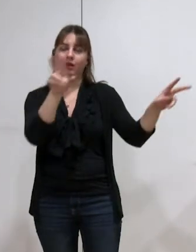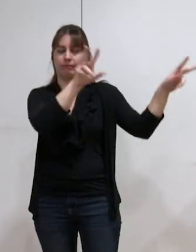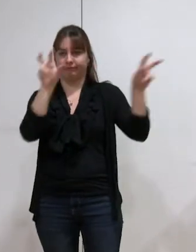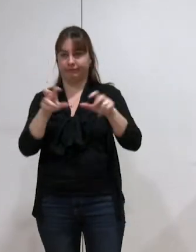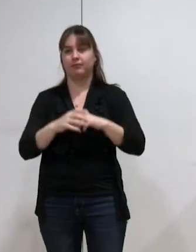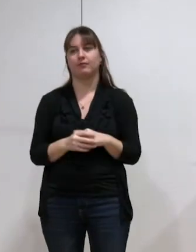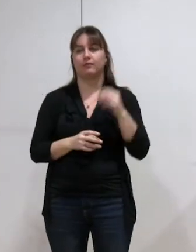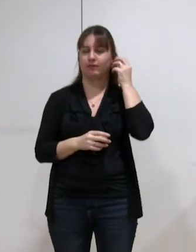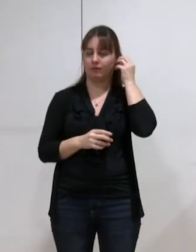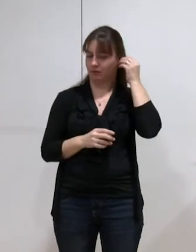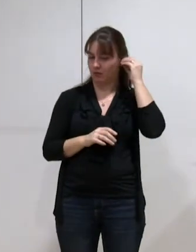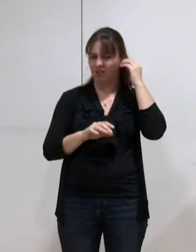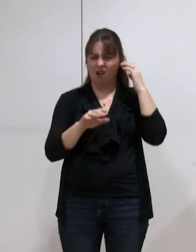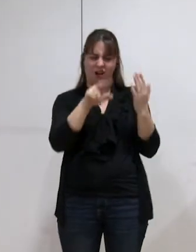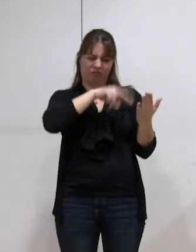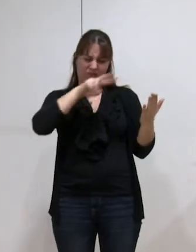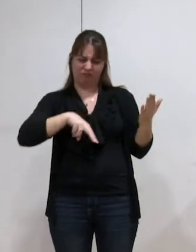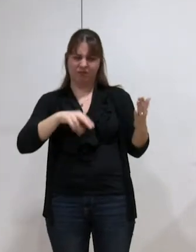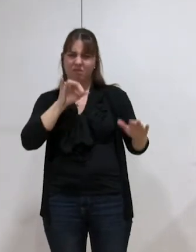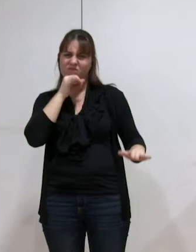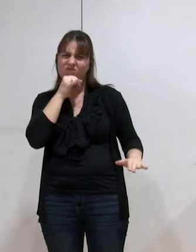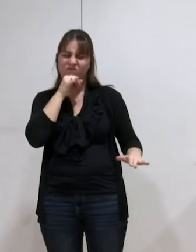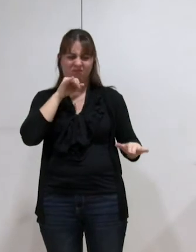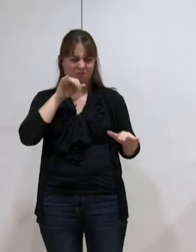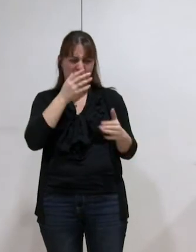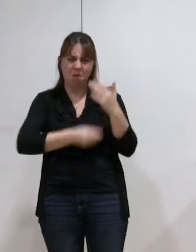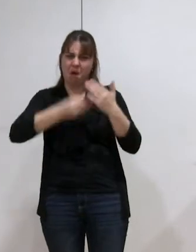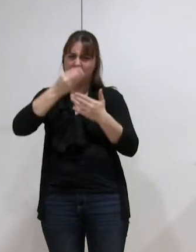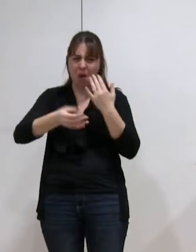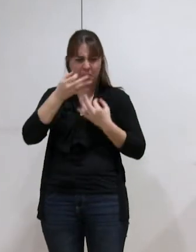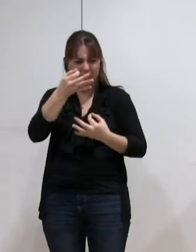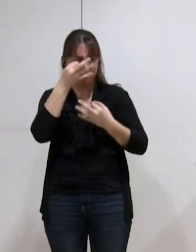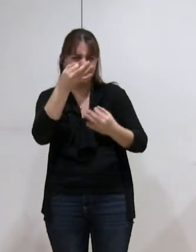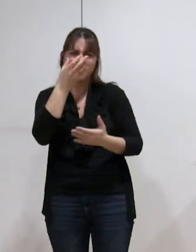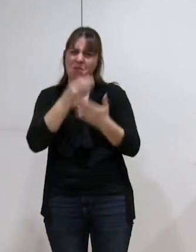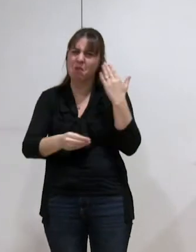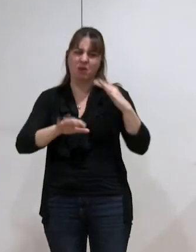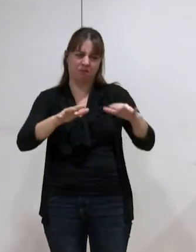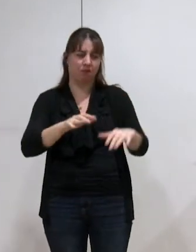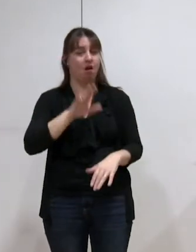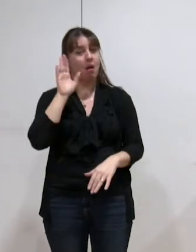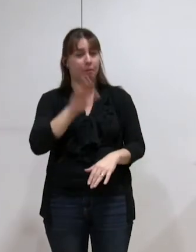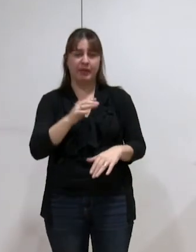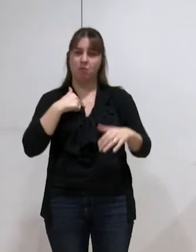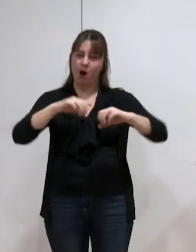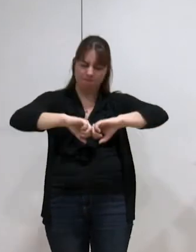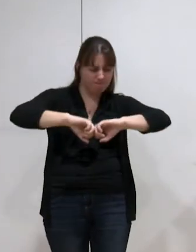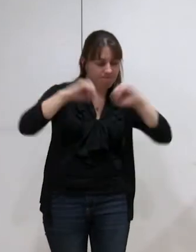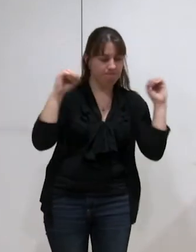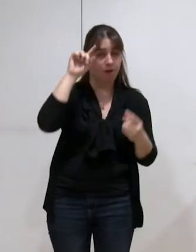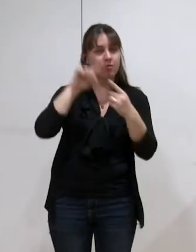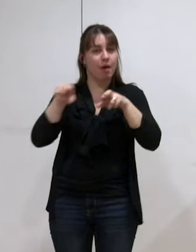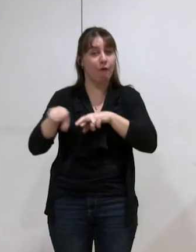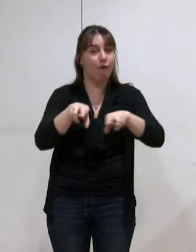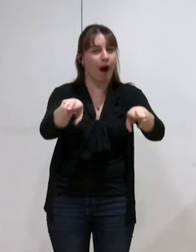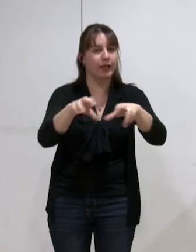approximations, ce manque évident de rigueur, j'ai regardé plus en détail au moins un point, et c'est la voirie. Alors là aussi, j'ai